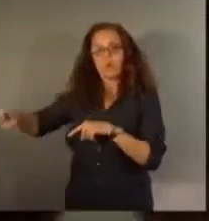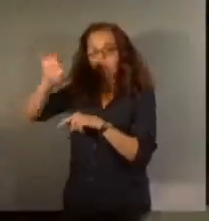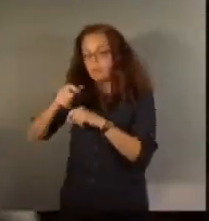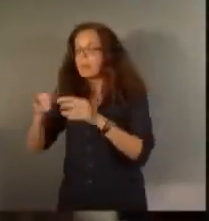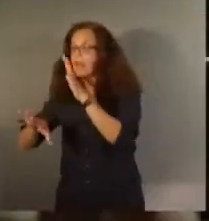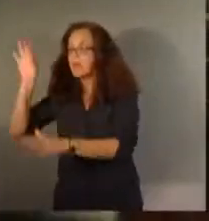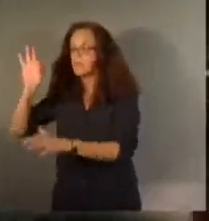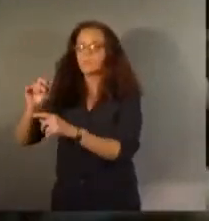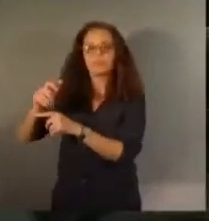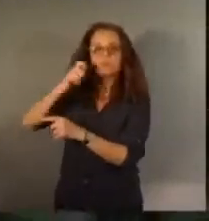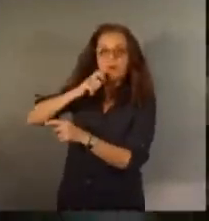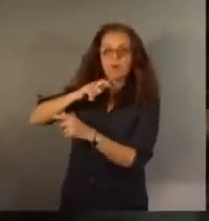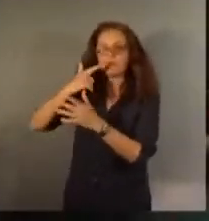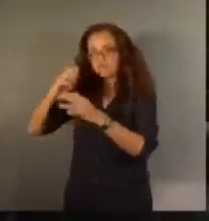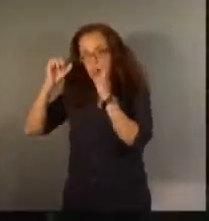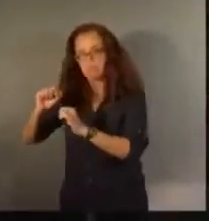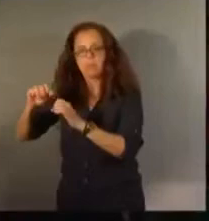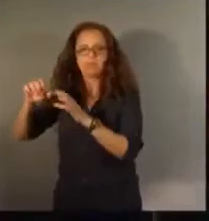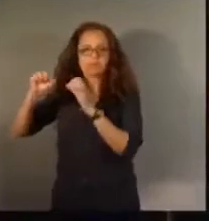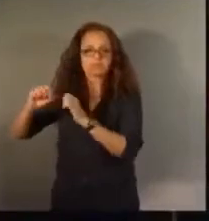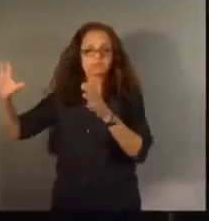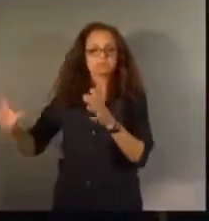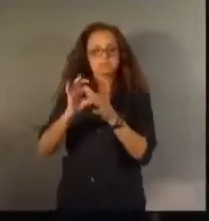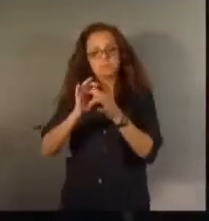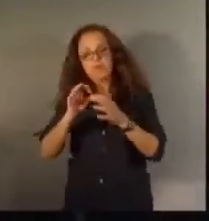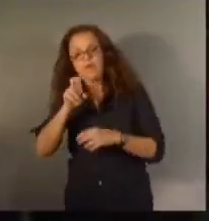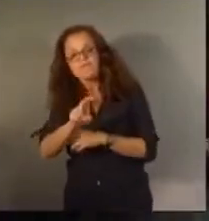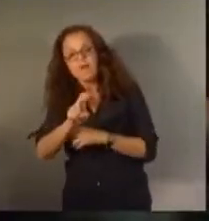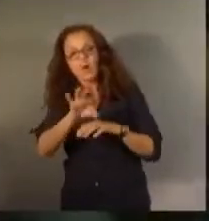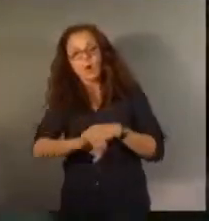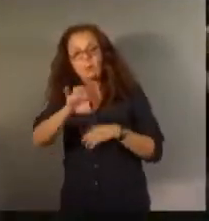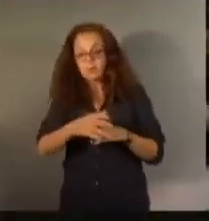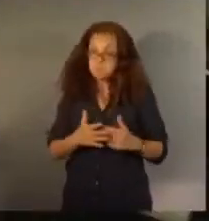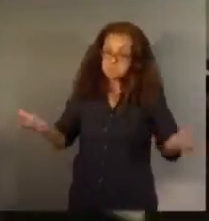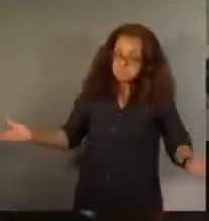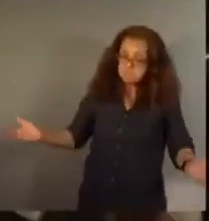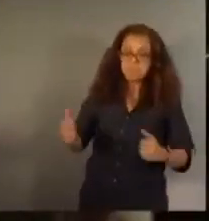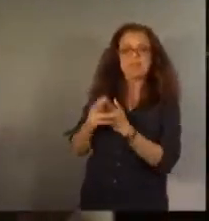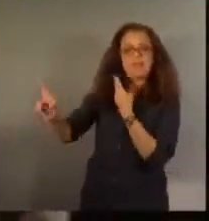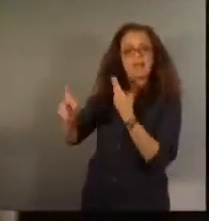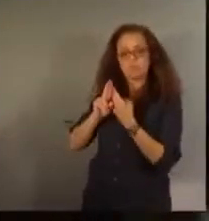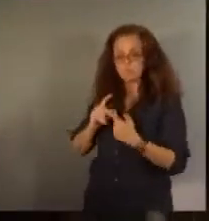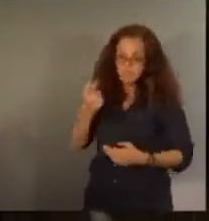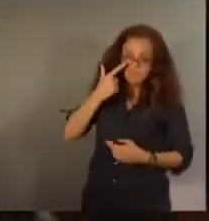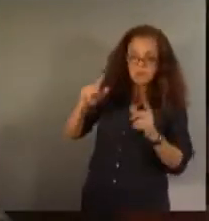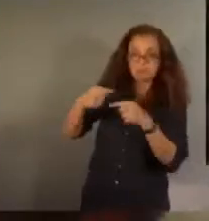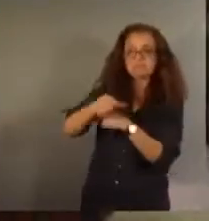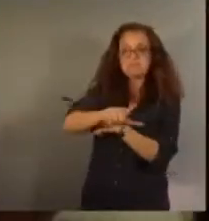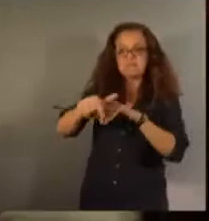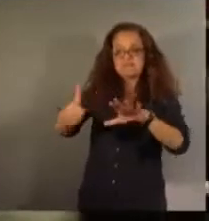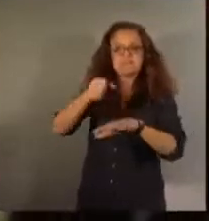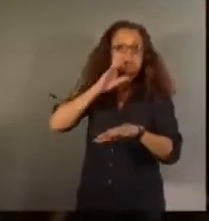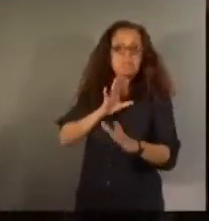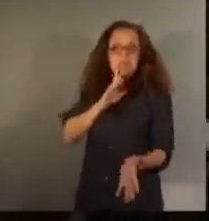pourraient s'allier au Vert européen, c'est la question. Réponse, nous verrons le 26 mai où nous en serons, mais, mais, cela fait